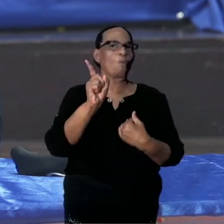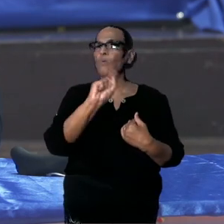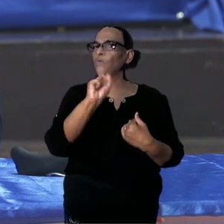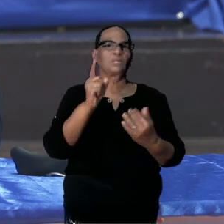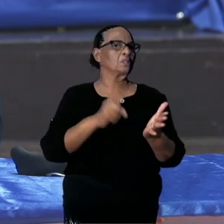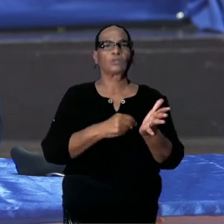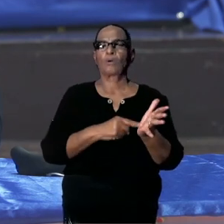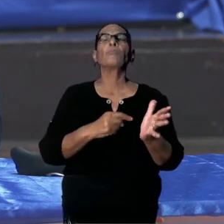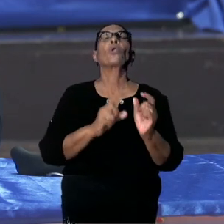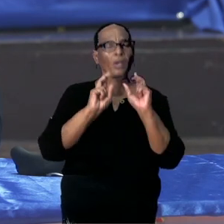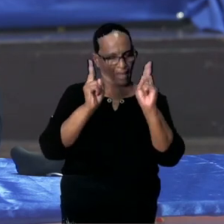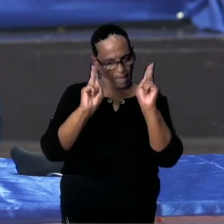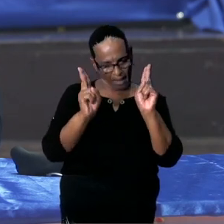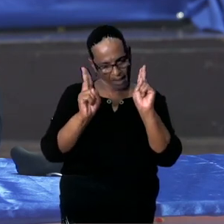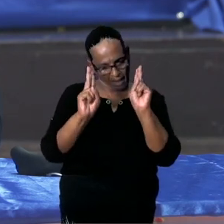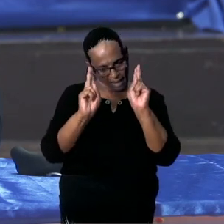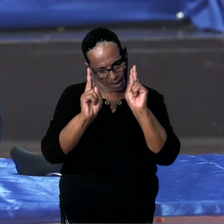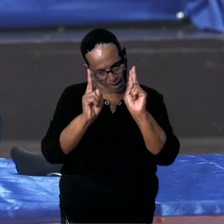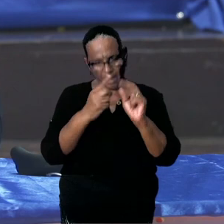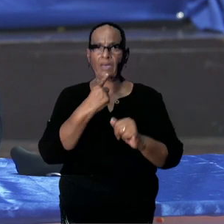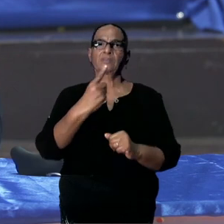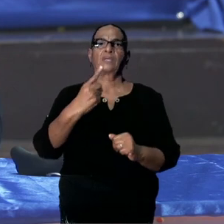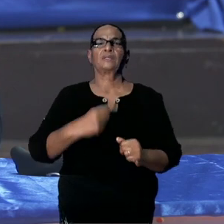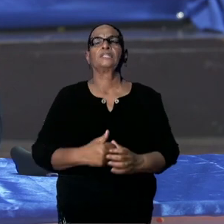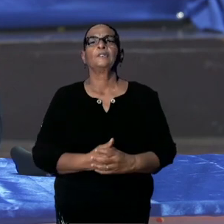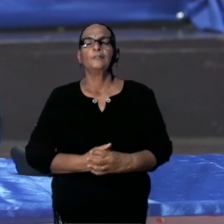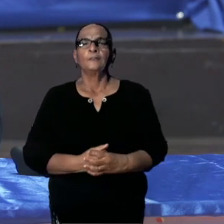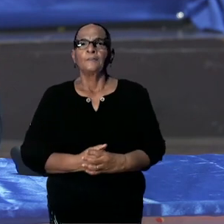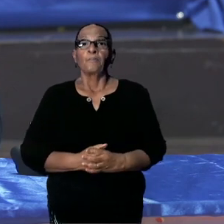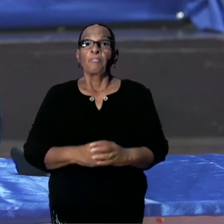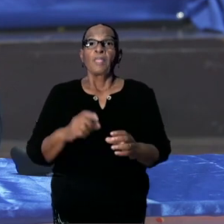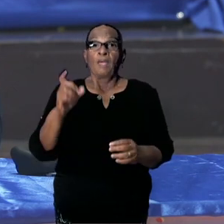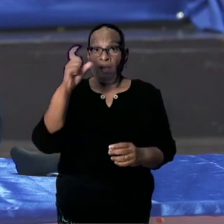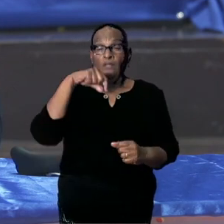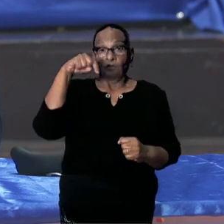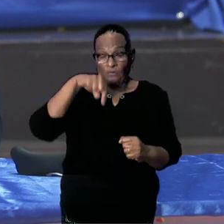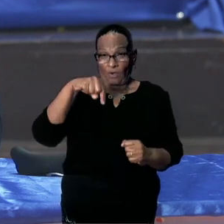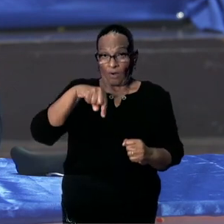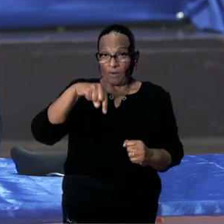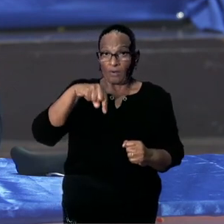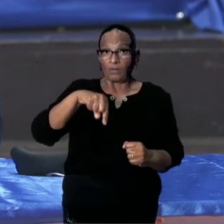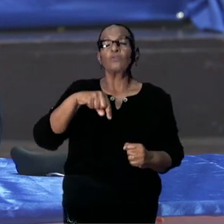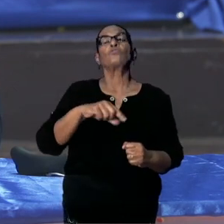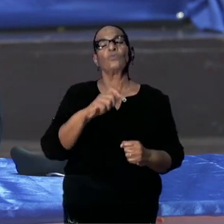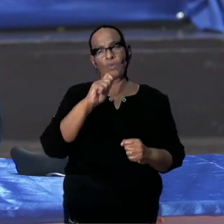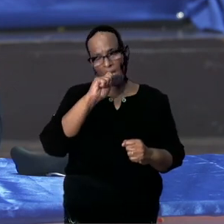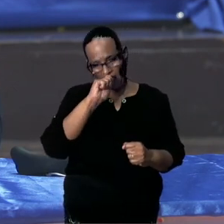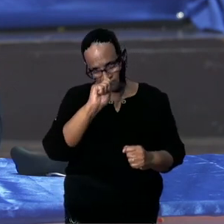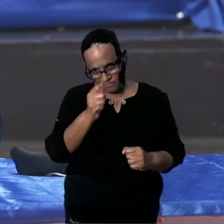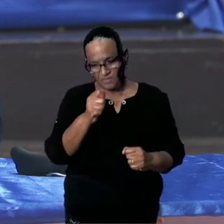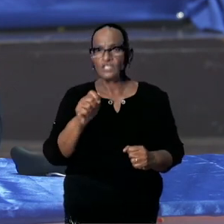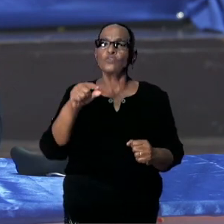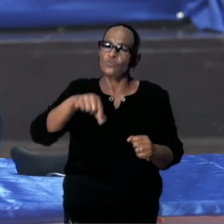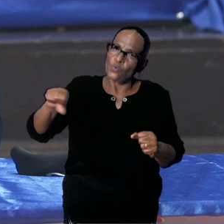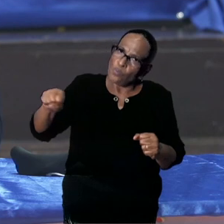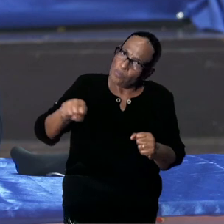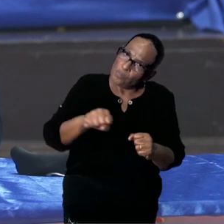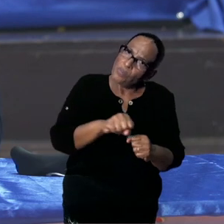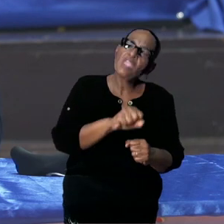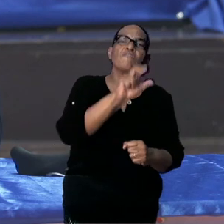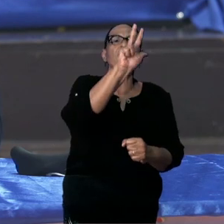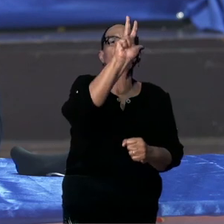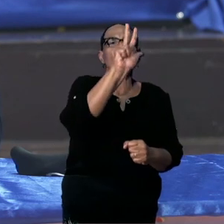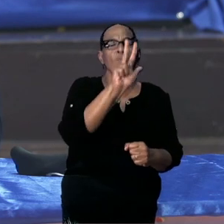gebruiken. Dat mag wel heel duidelijk gesteld worden. Maar vooralsnog gaan wij dus mee met het advies van de WHO.